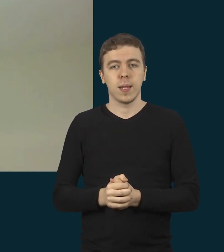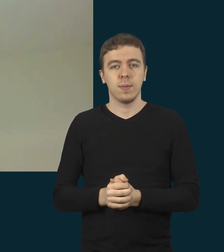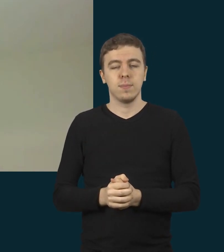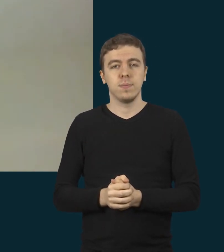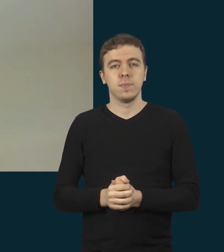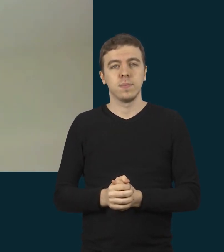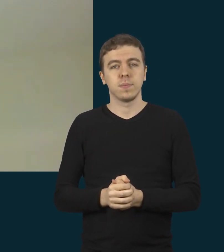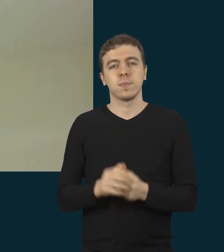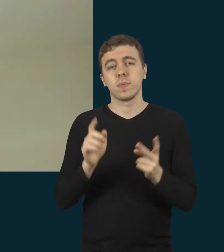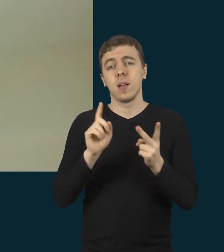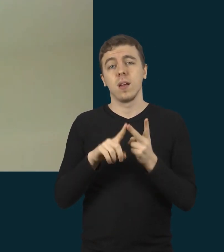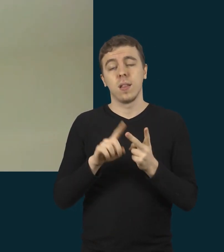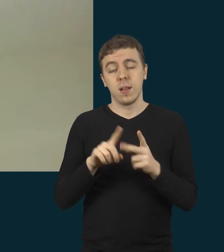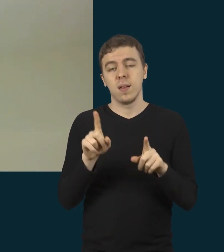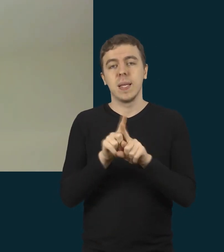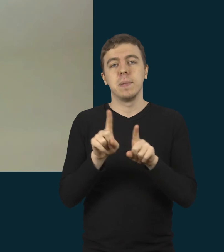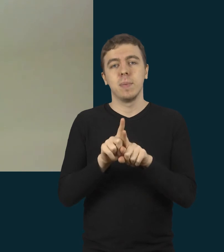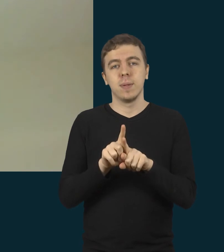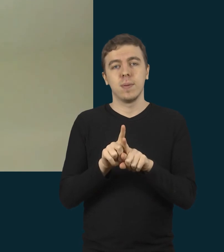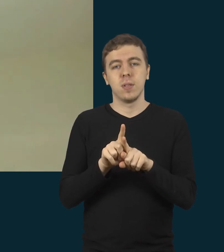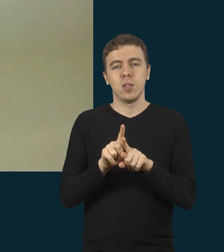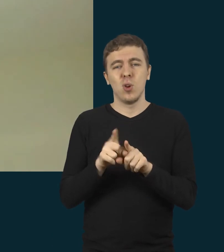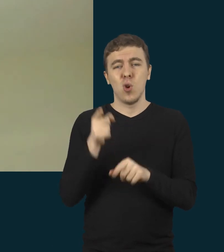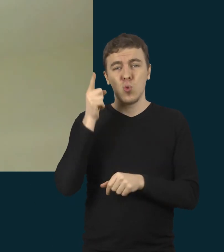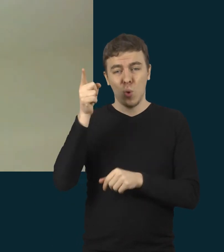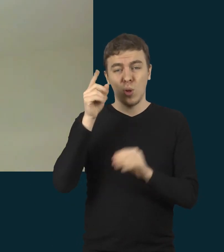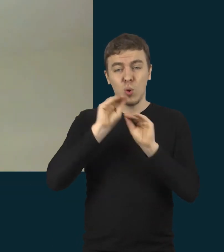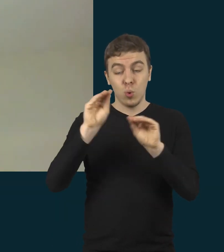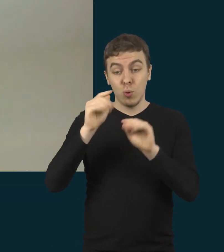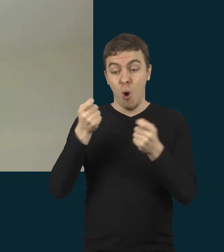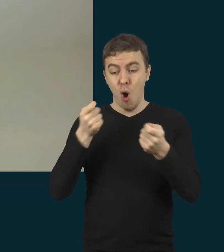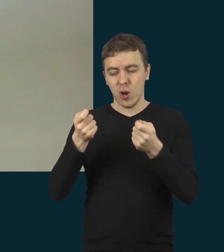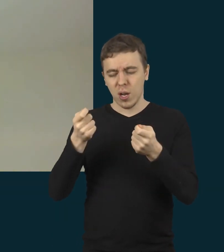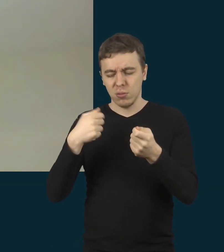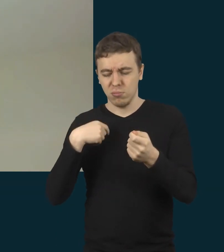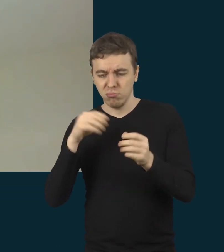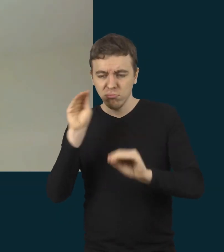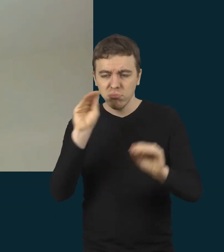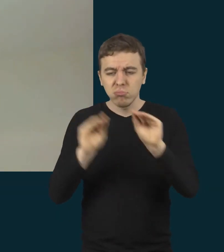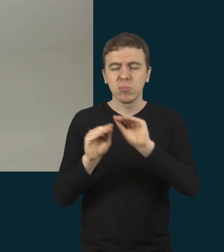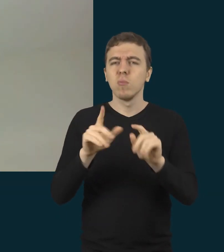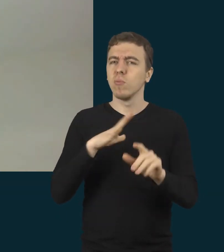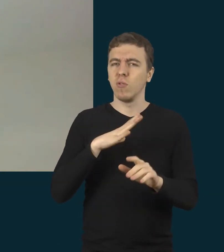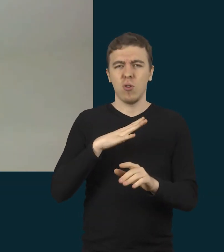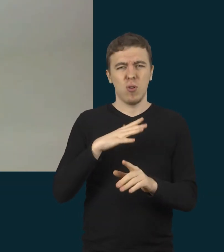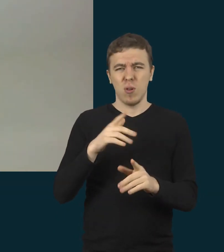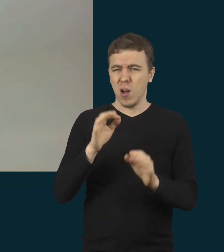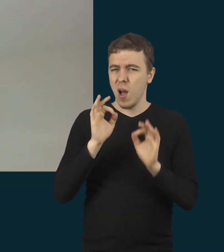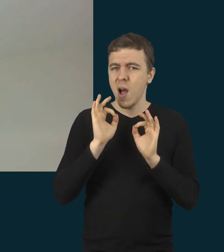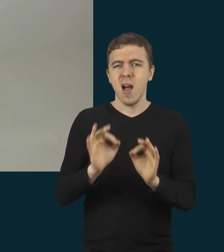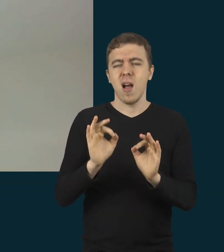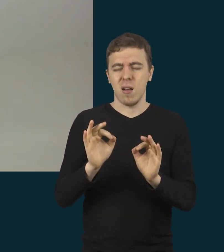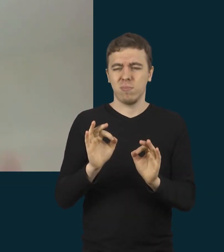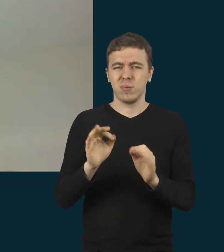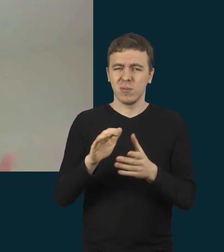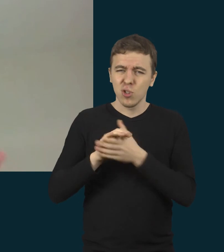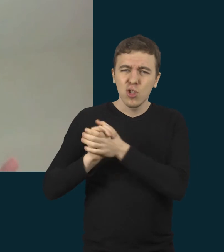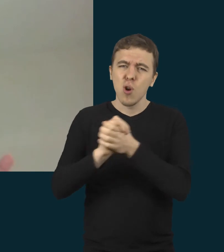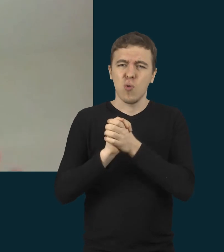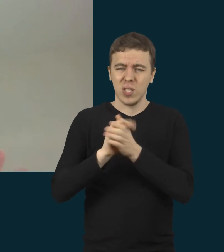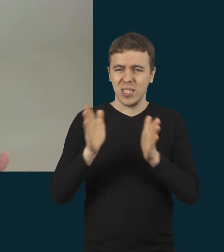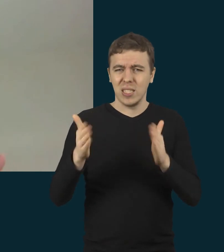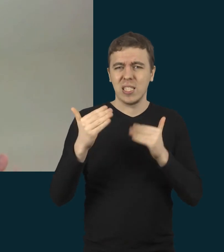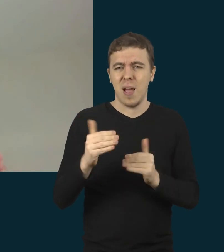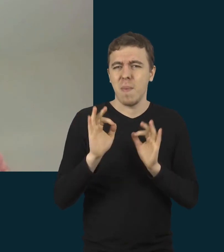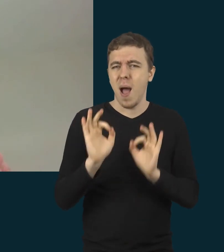nuotolinio augdimo organizavimas buvo labai struktūruotas ir tai buvo tokia vieninga sistema.